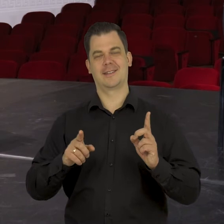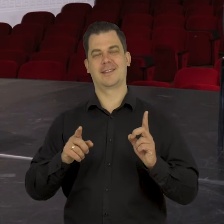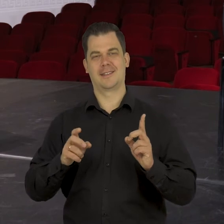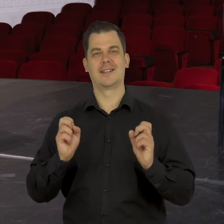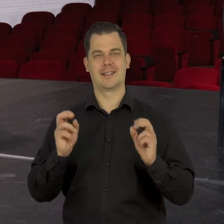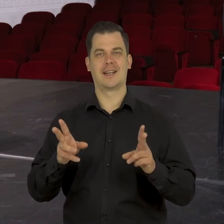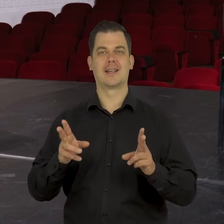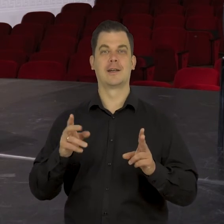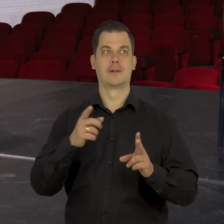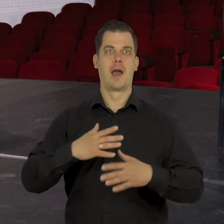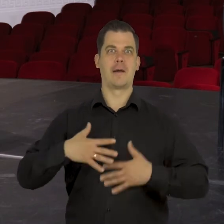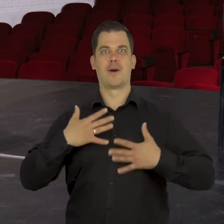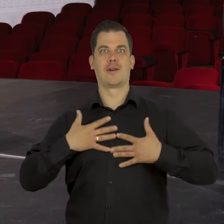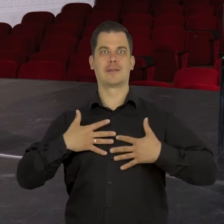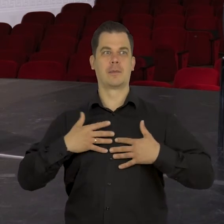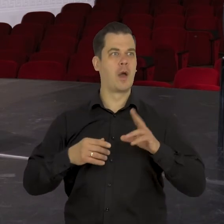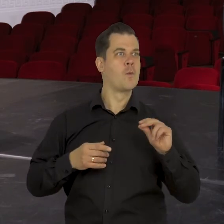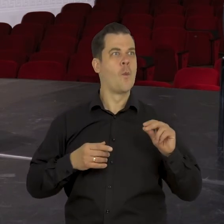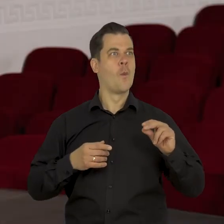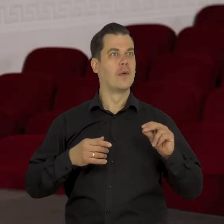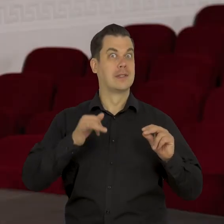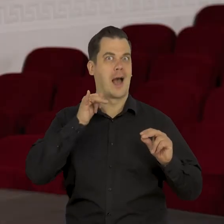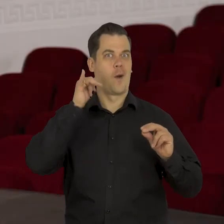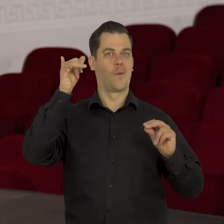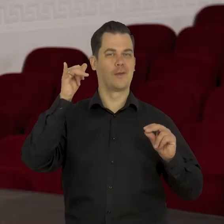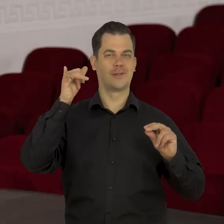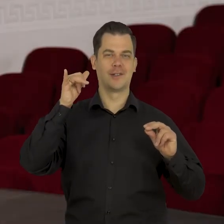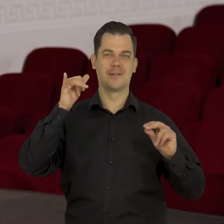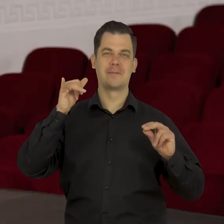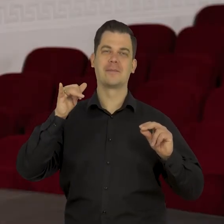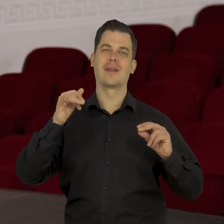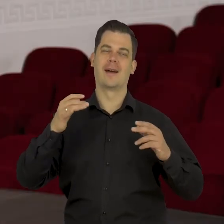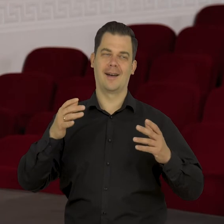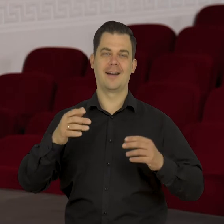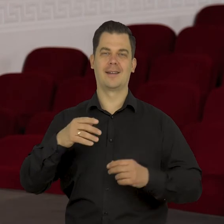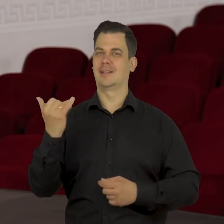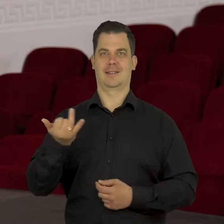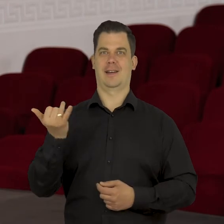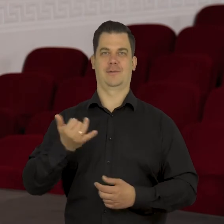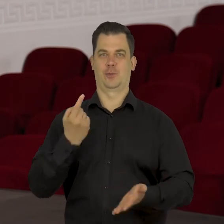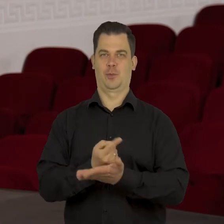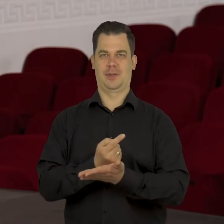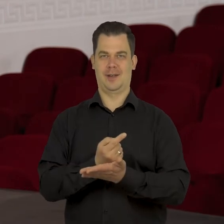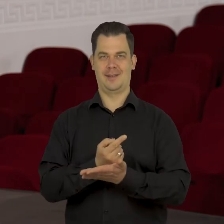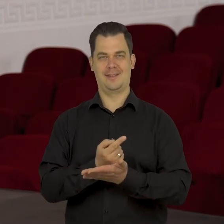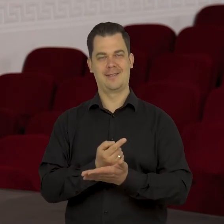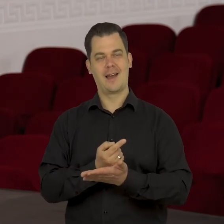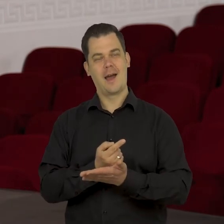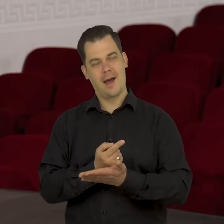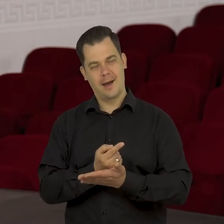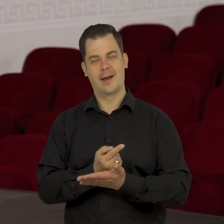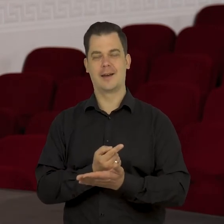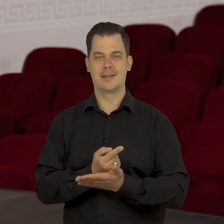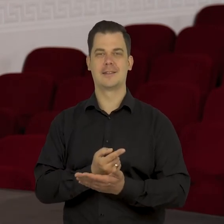tych emocjach... Już uratowałam tę sytuację, ale nie zawsze mi się udaje,